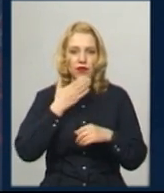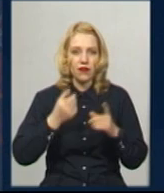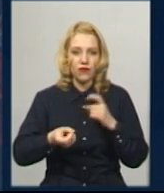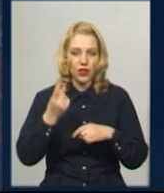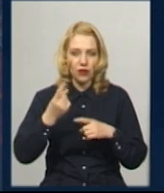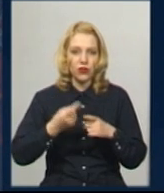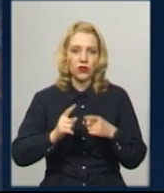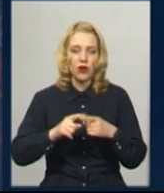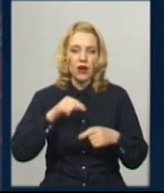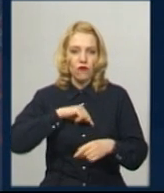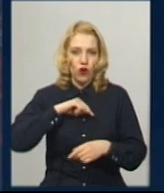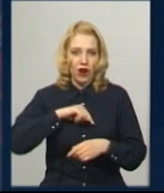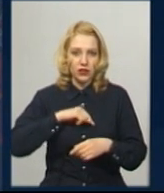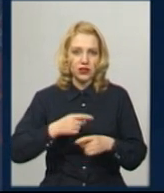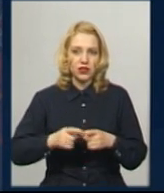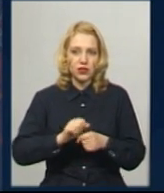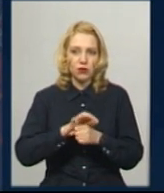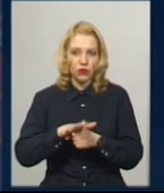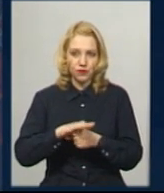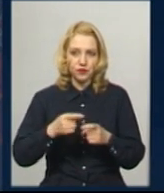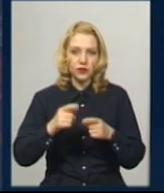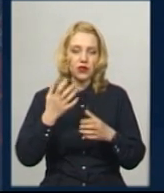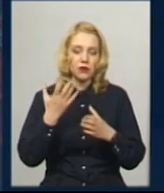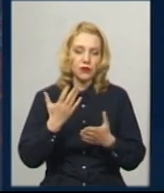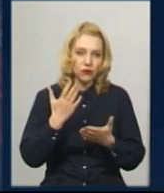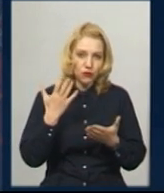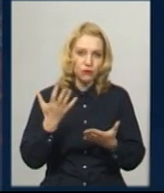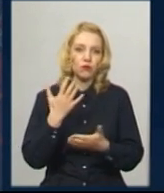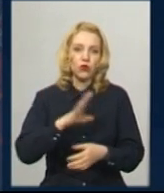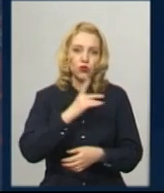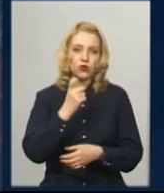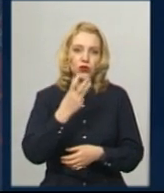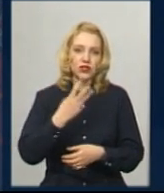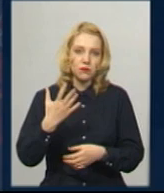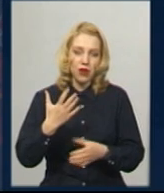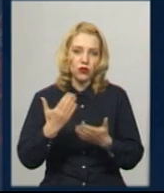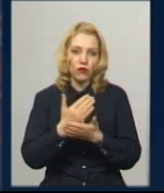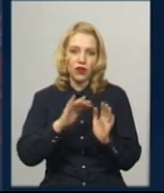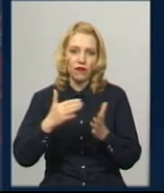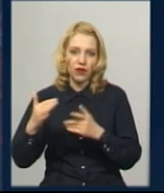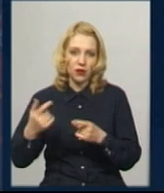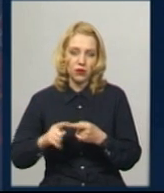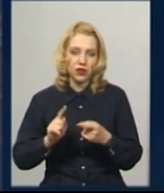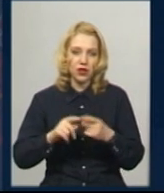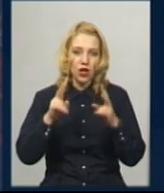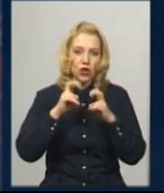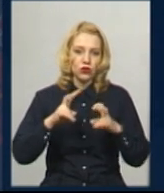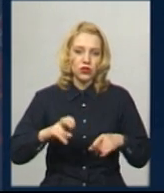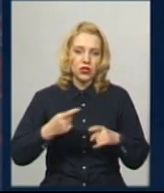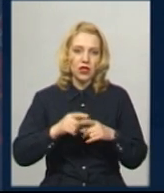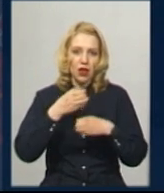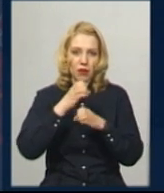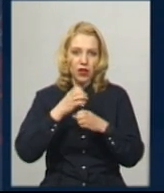організмі. За добу було підтверджено 135 нових випадків. Дослідження проводилися в вірусологічної референс-лабораторію